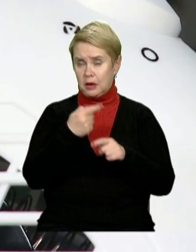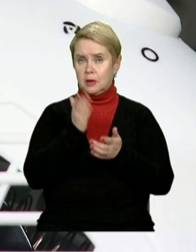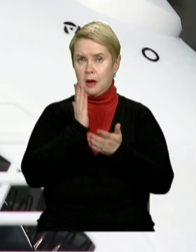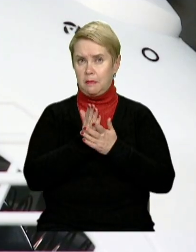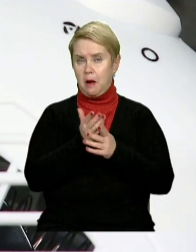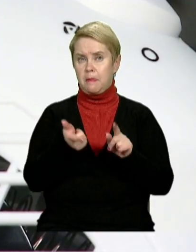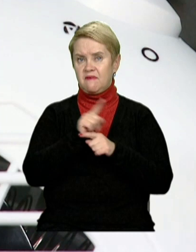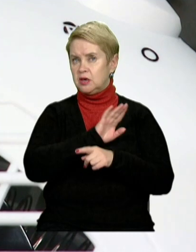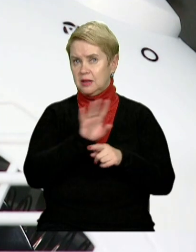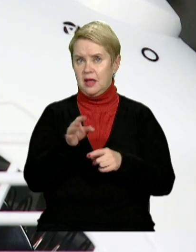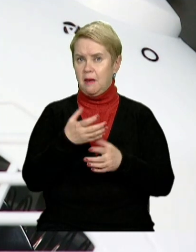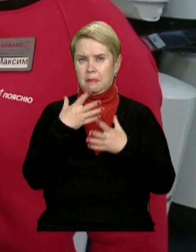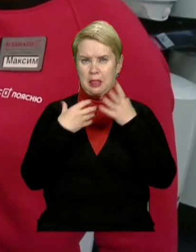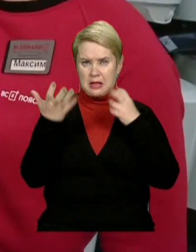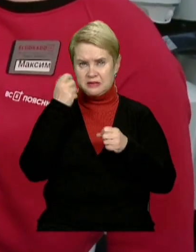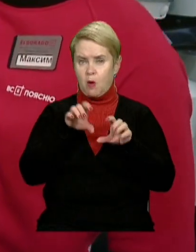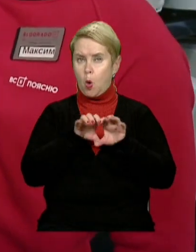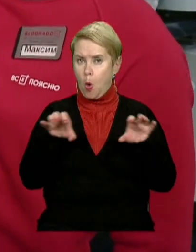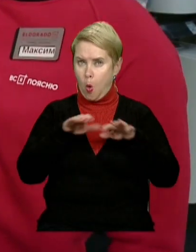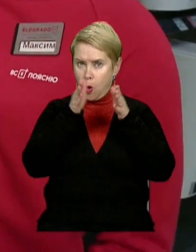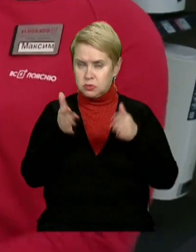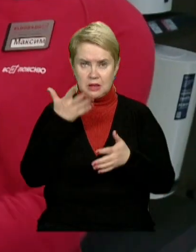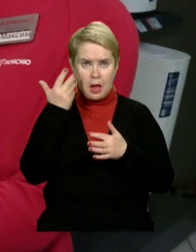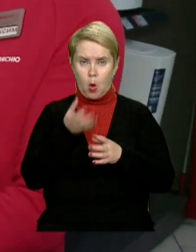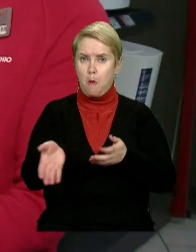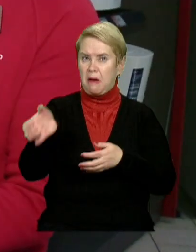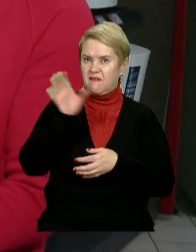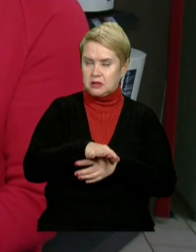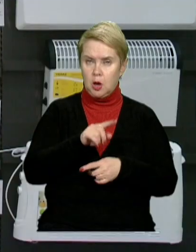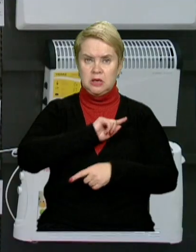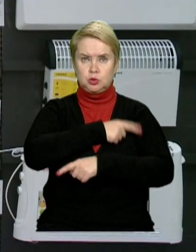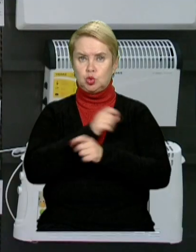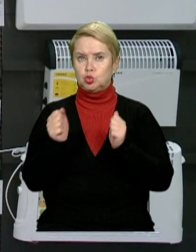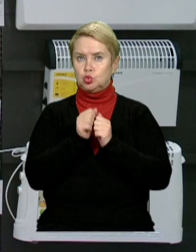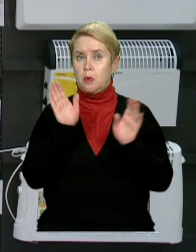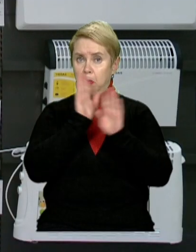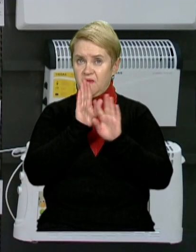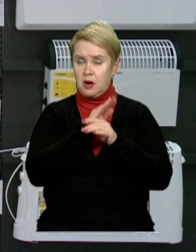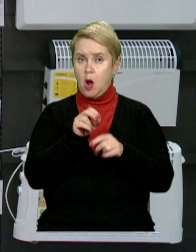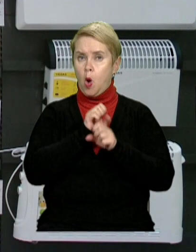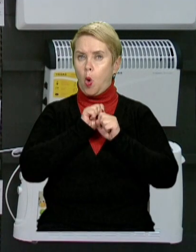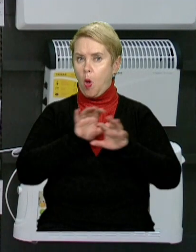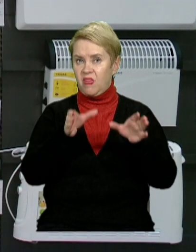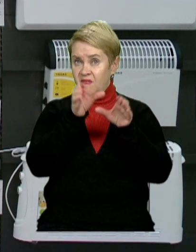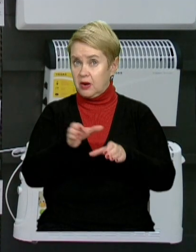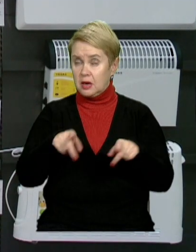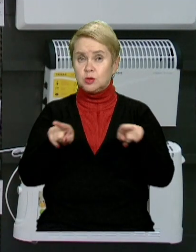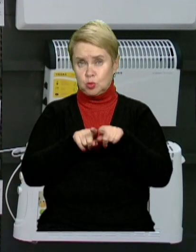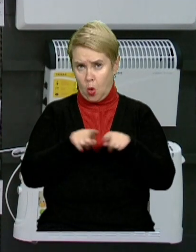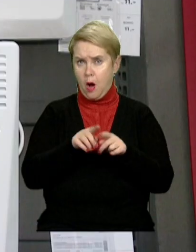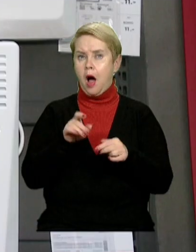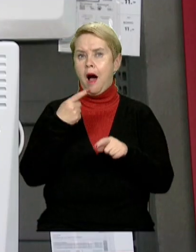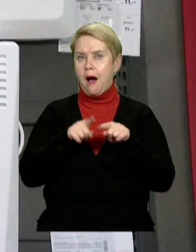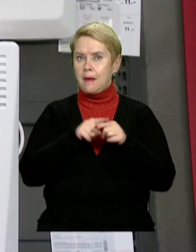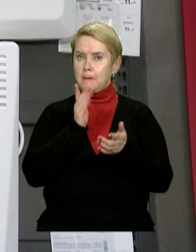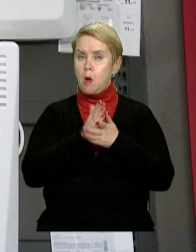Мають переважно нетривкий пластиковий корпус, легко перевертаються та дуже сушать повітря. Конвектори працюють за схожим принципом,